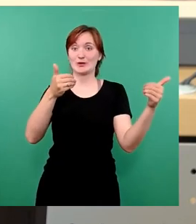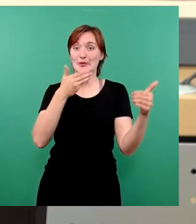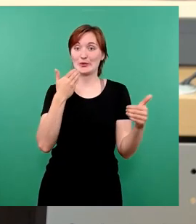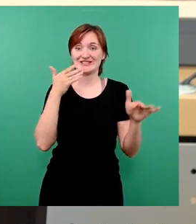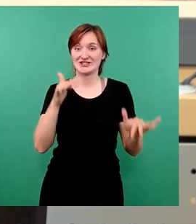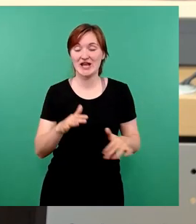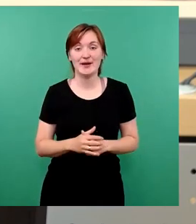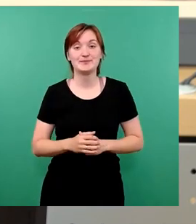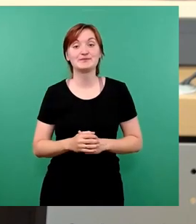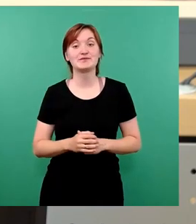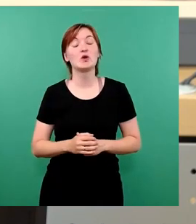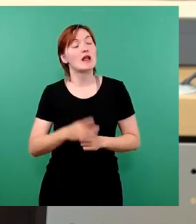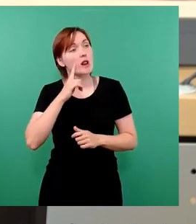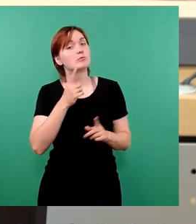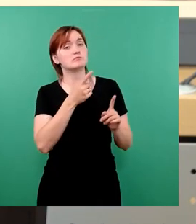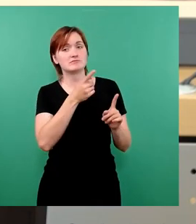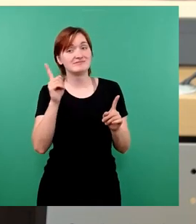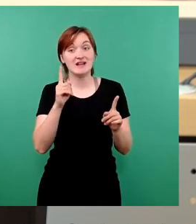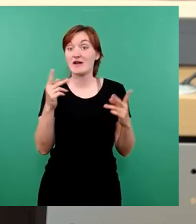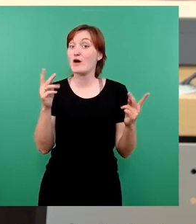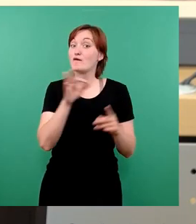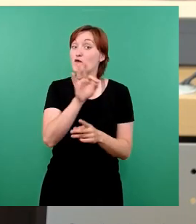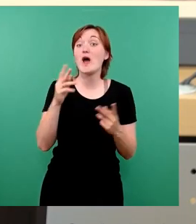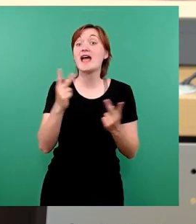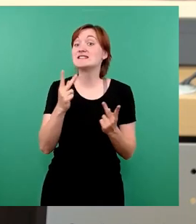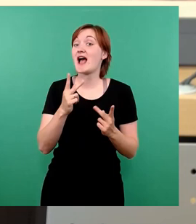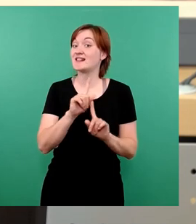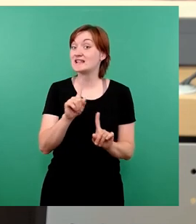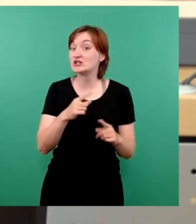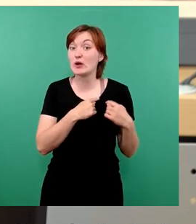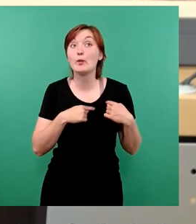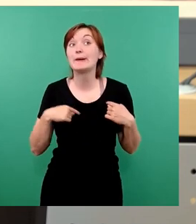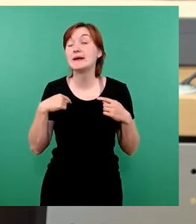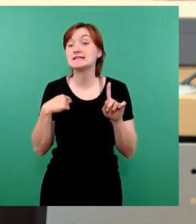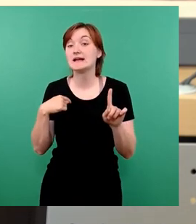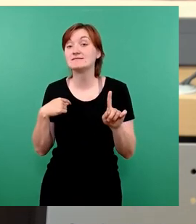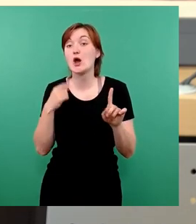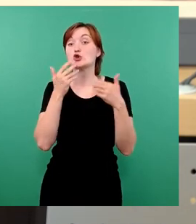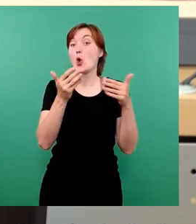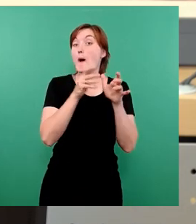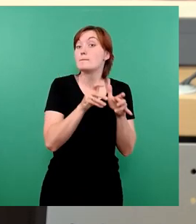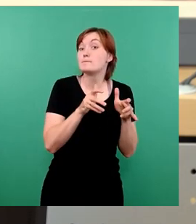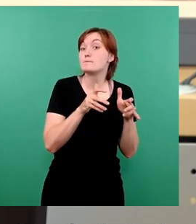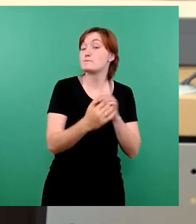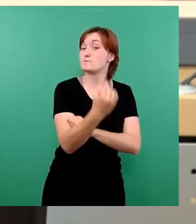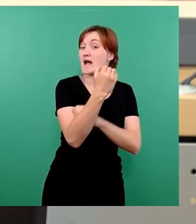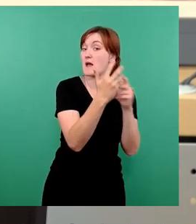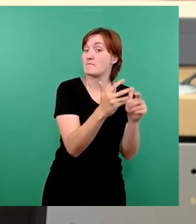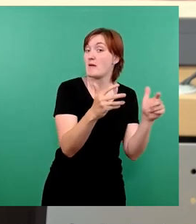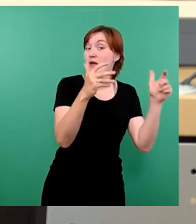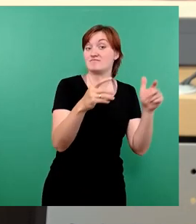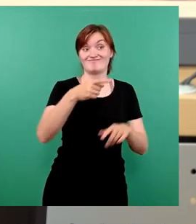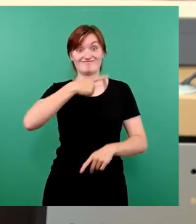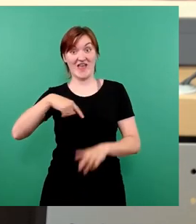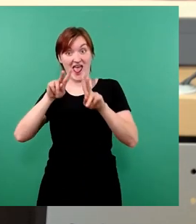ist auch sicherlich Ihnen nicht egal, sehr geehrter Herr Oberbürgermeister, diese Machtanhäufung verlangt nicht nur uns ehrenamtlich